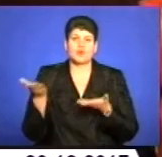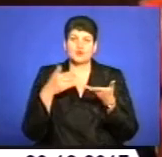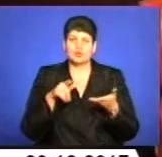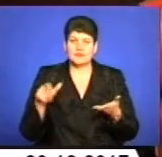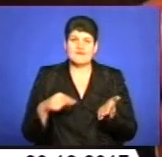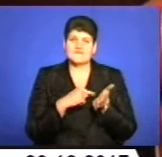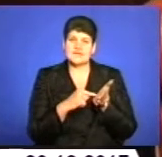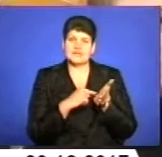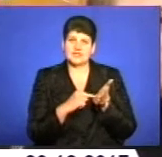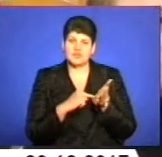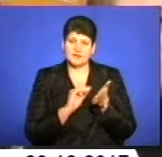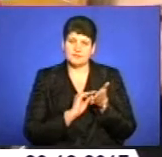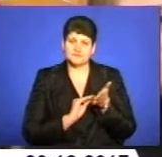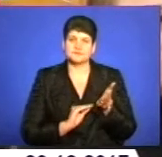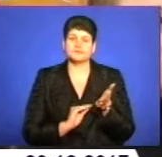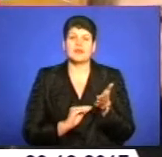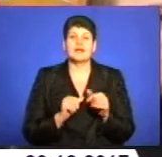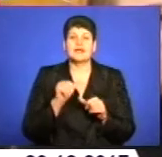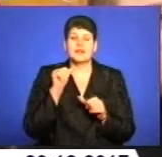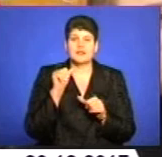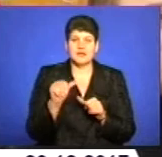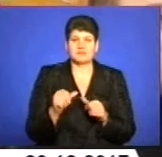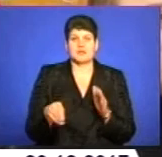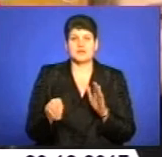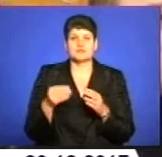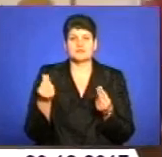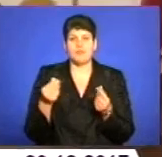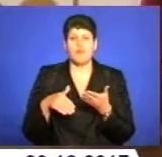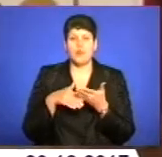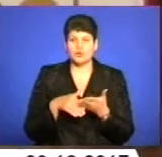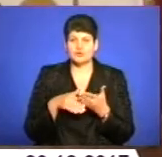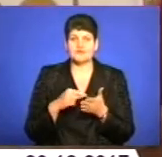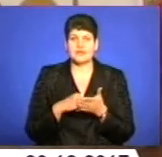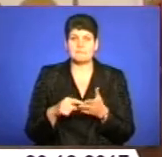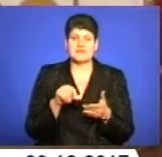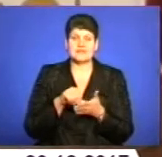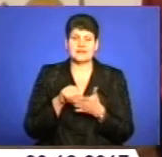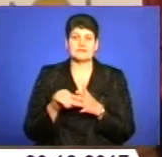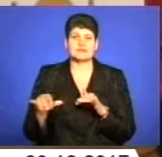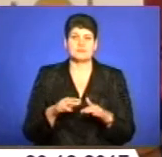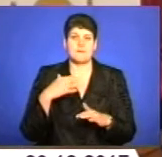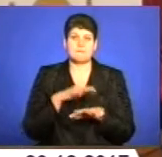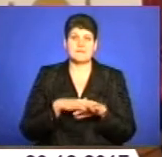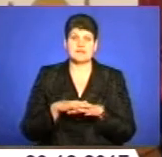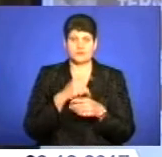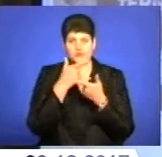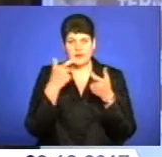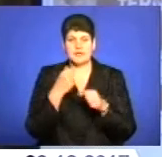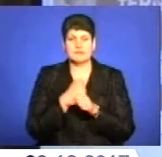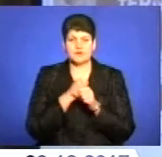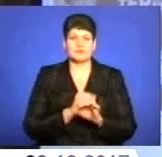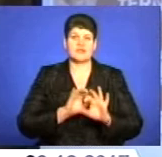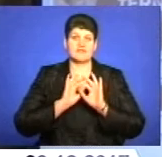відзначаємо подяками. Окрім спонсорів та меценатів, відзначили і представників засобів масової інформації, які працюють над